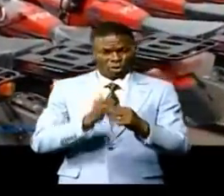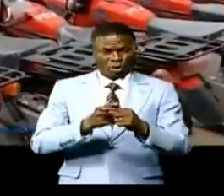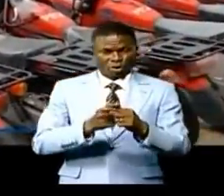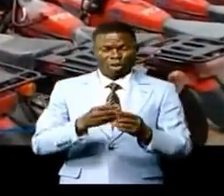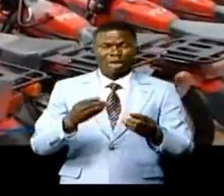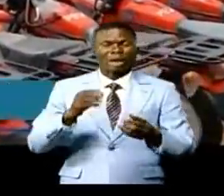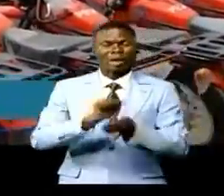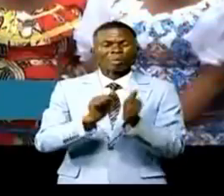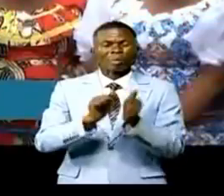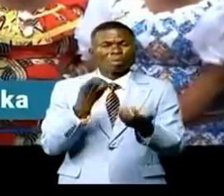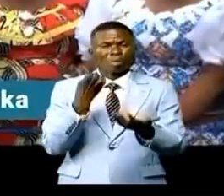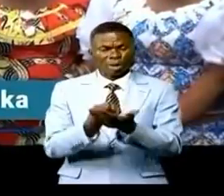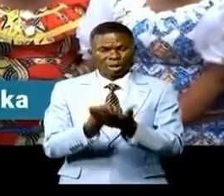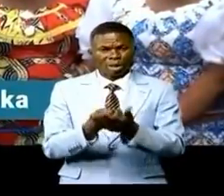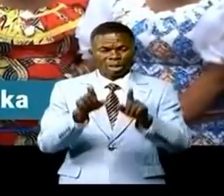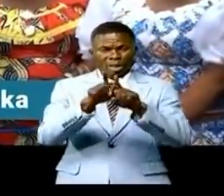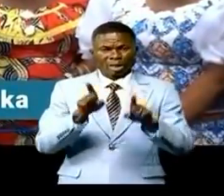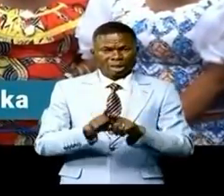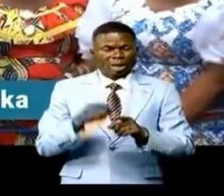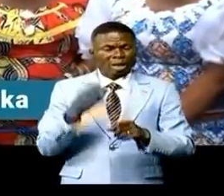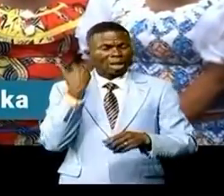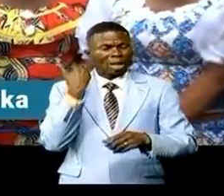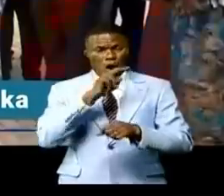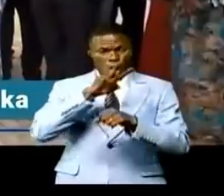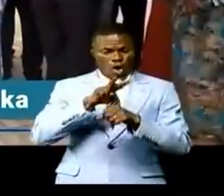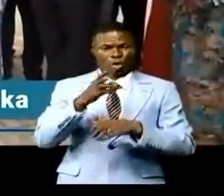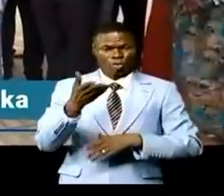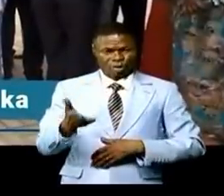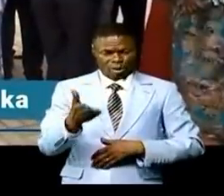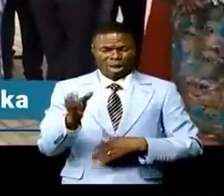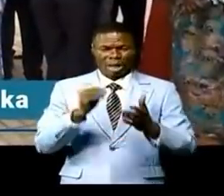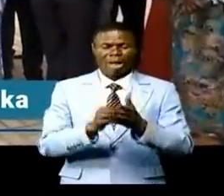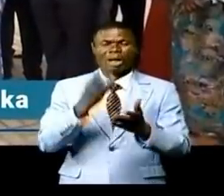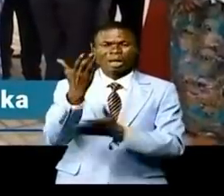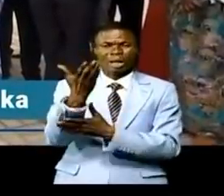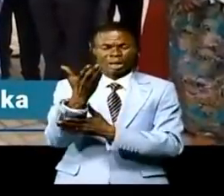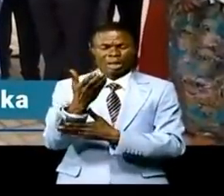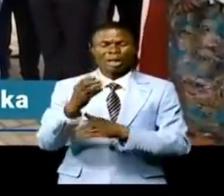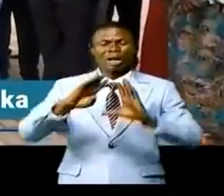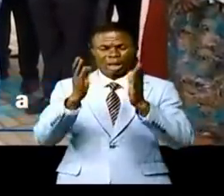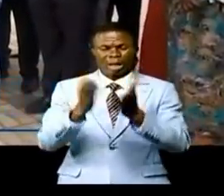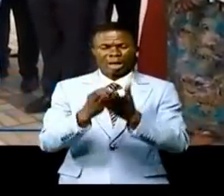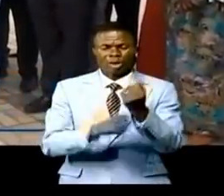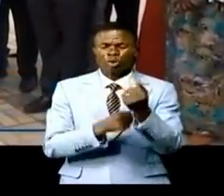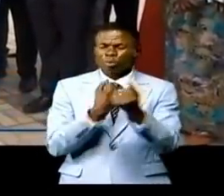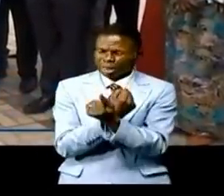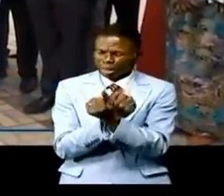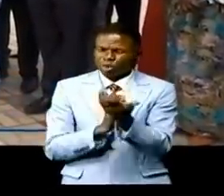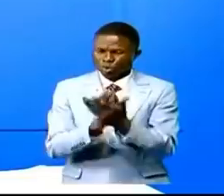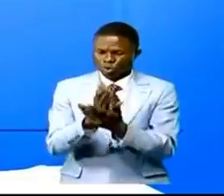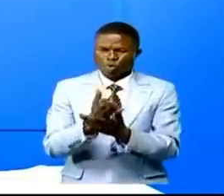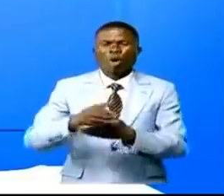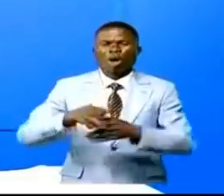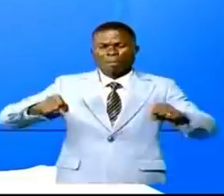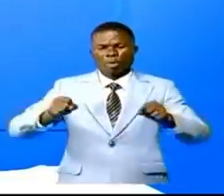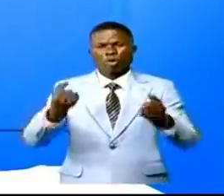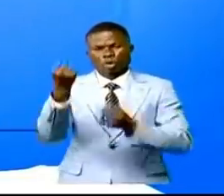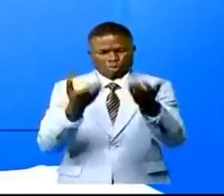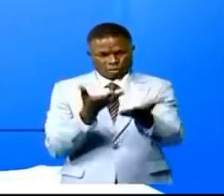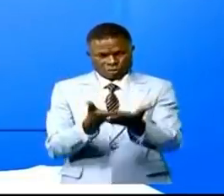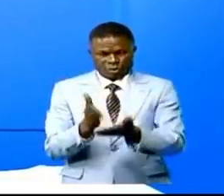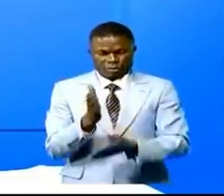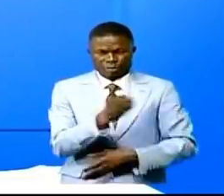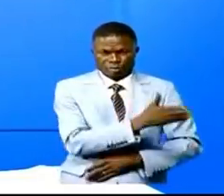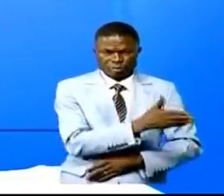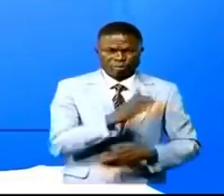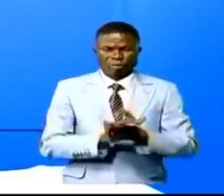conjoncture économique et au contexte de la COVID-19. Il a enfin demandé aux bénéficiaires de ces dons d'en faire un bon usage. Pendant ce